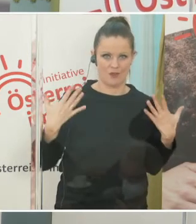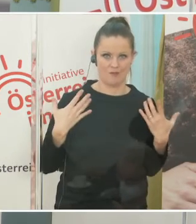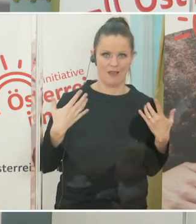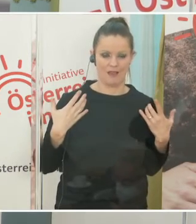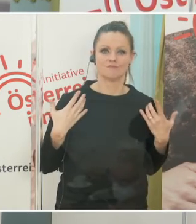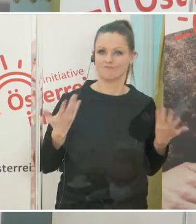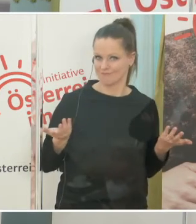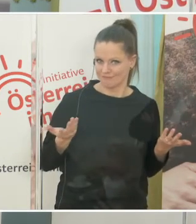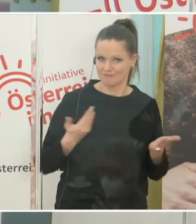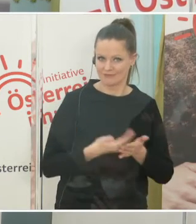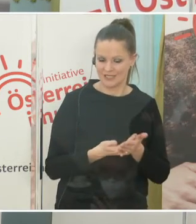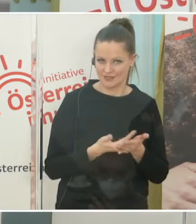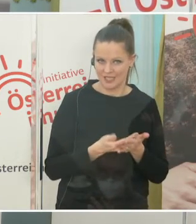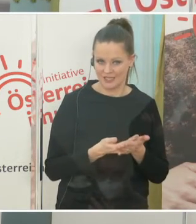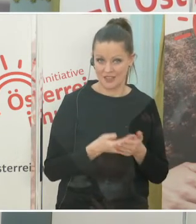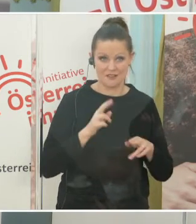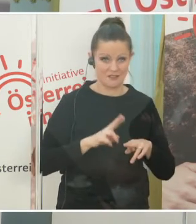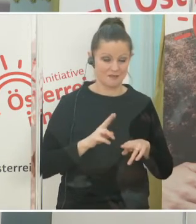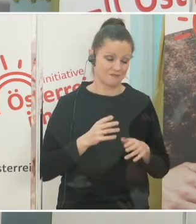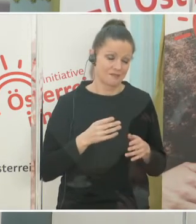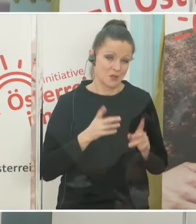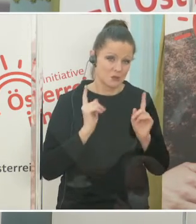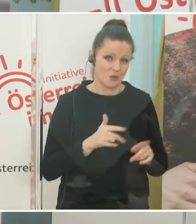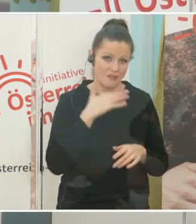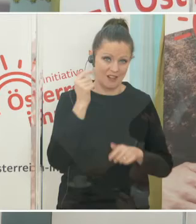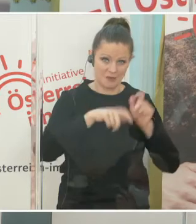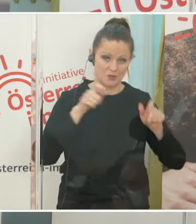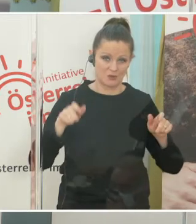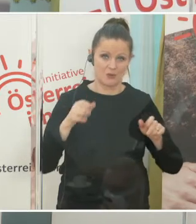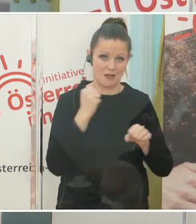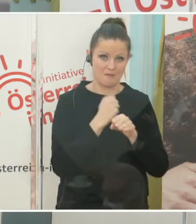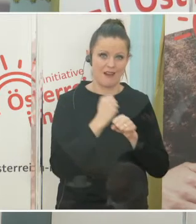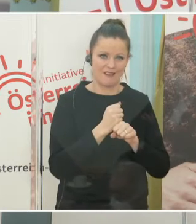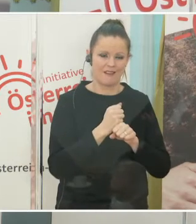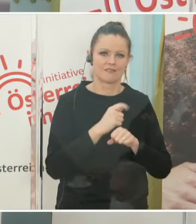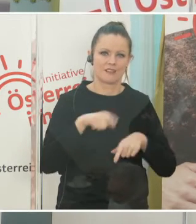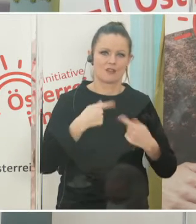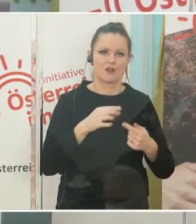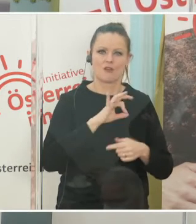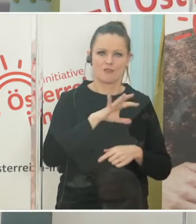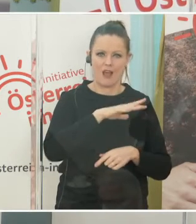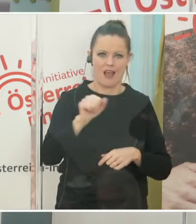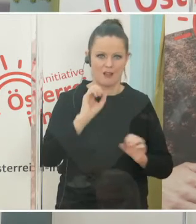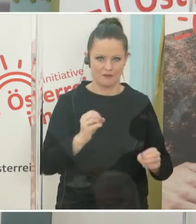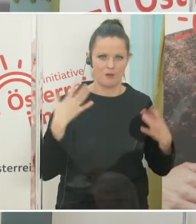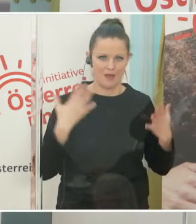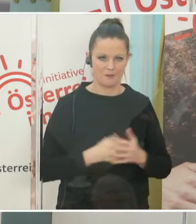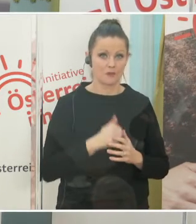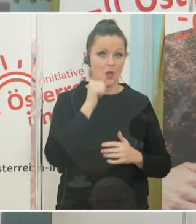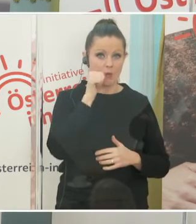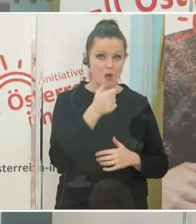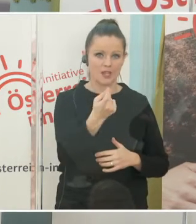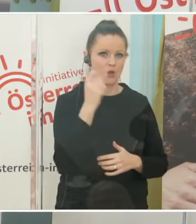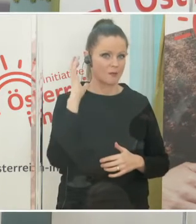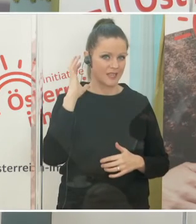vorbei und damit, wenn das möglichst viele sind, auch für uns alle. Wir starten bereits morgen mit Kommunikation im Hörfunk,